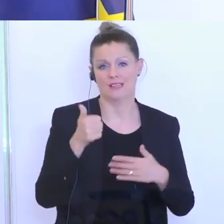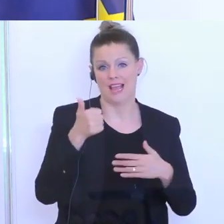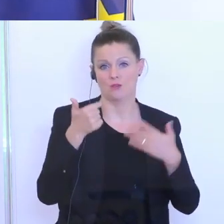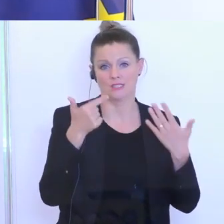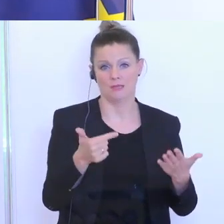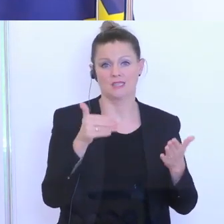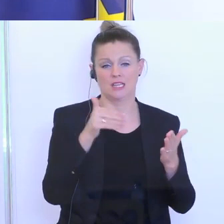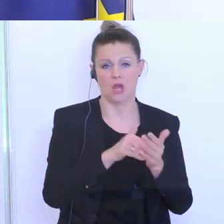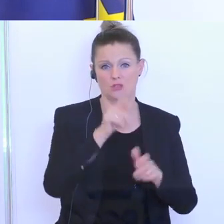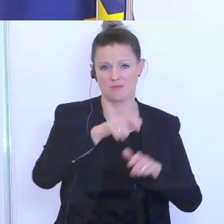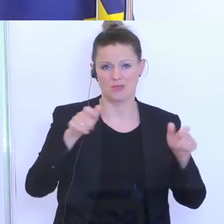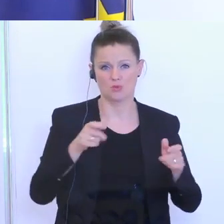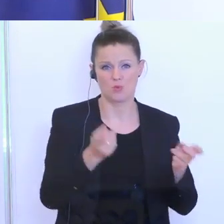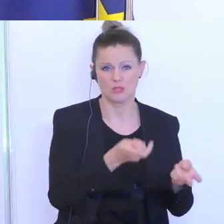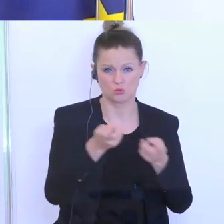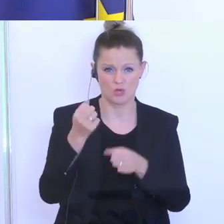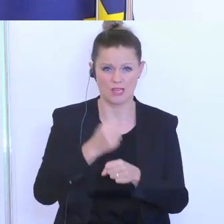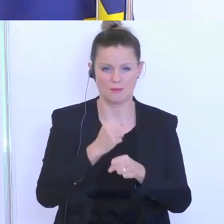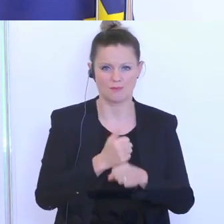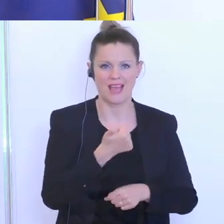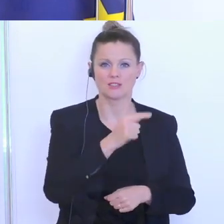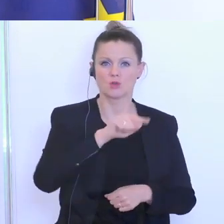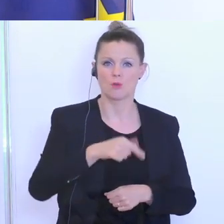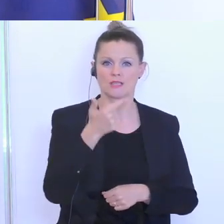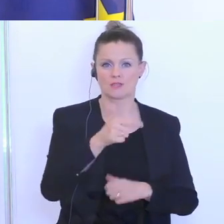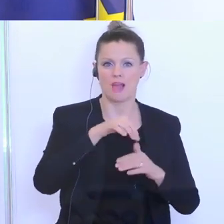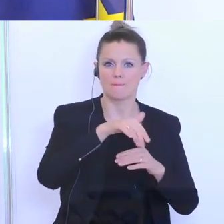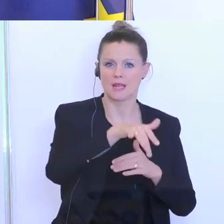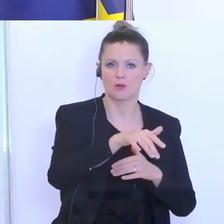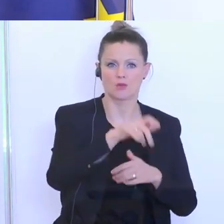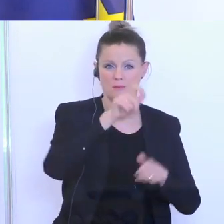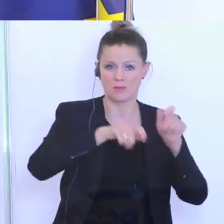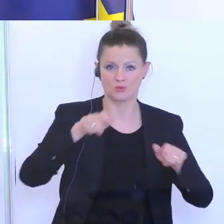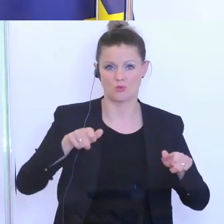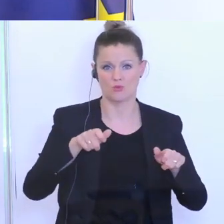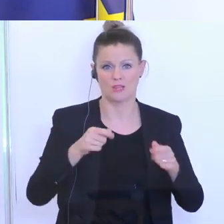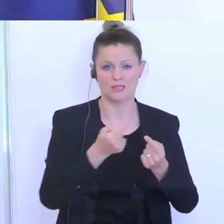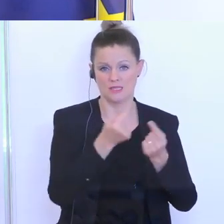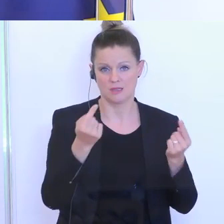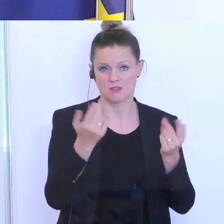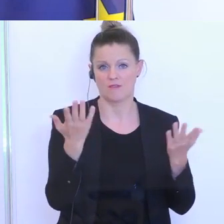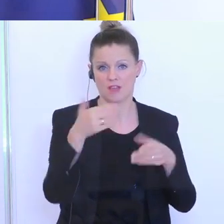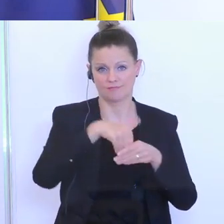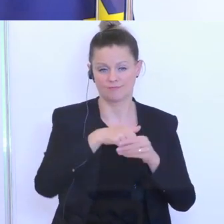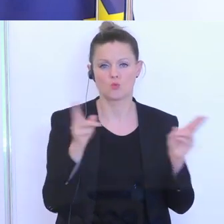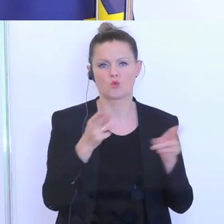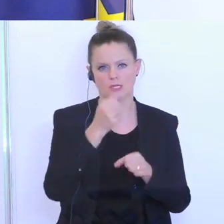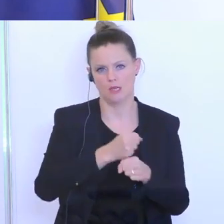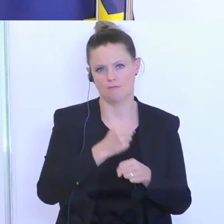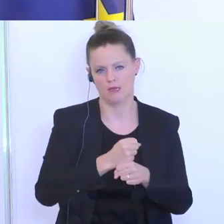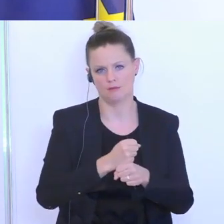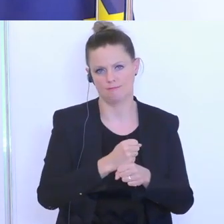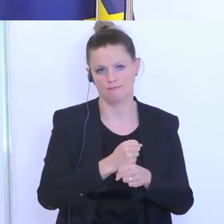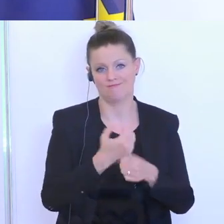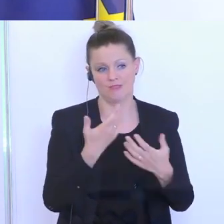in Arbeitssuche. Über 1,2 Millionen Menschen sind in der Kurzarbeit. Das bedeutet, das